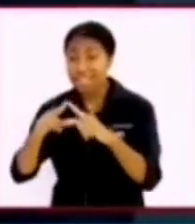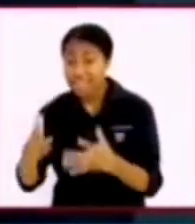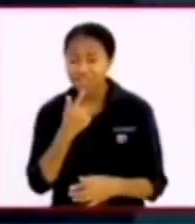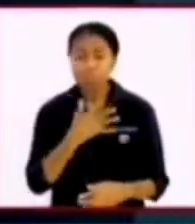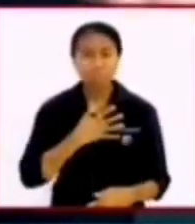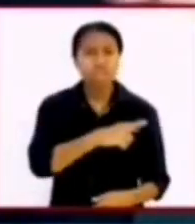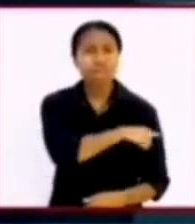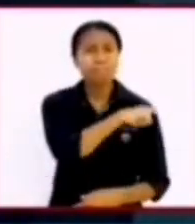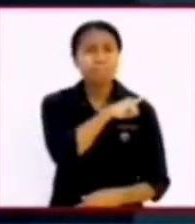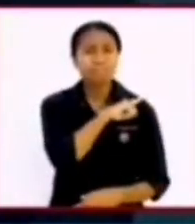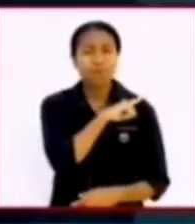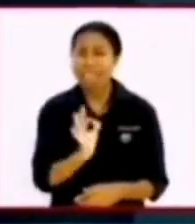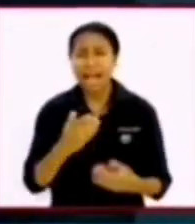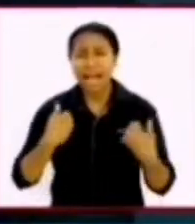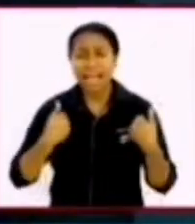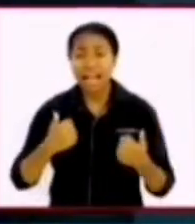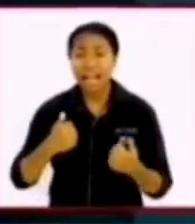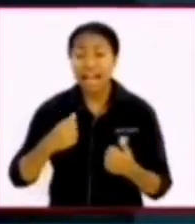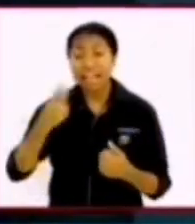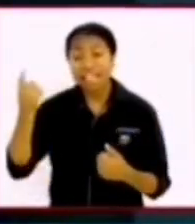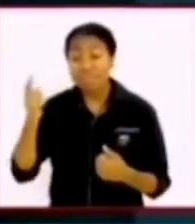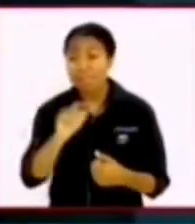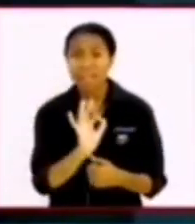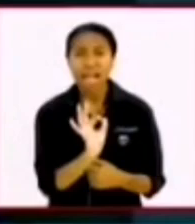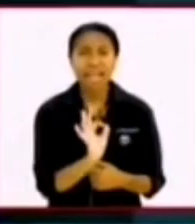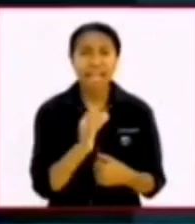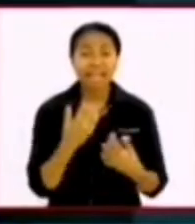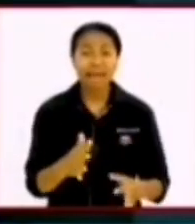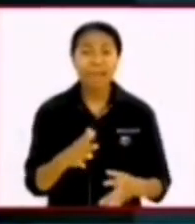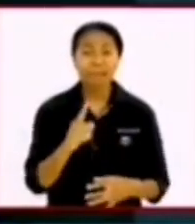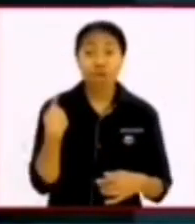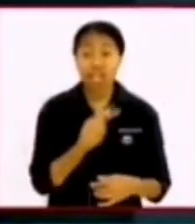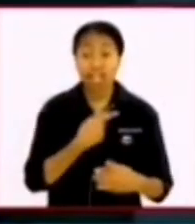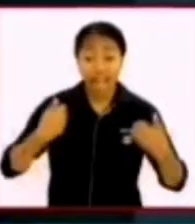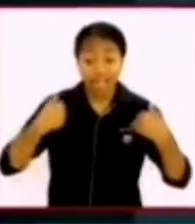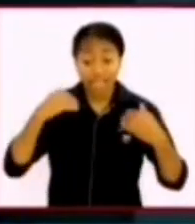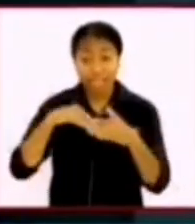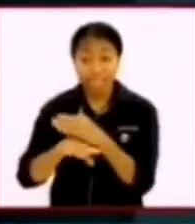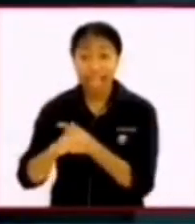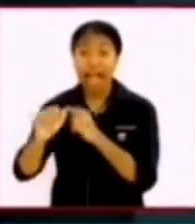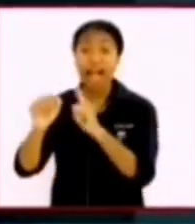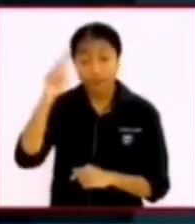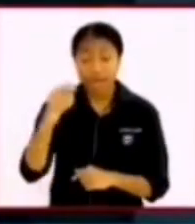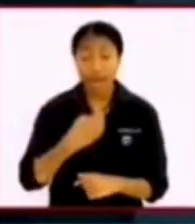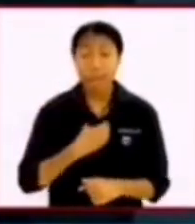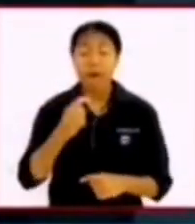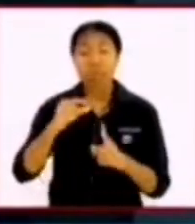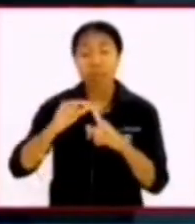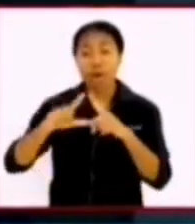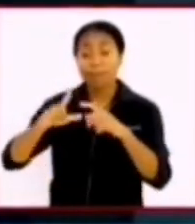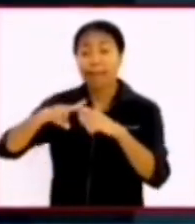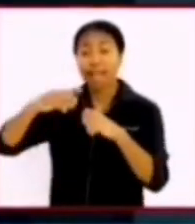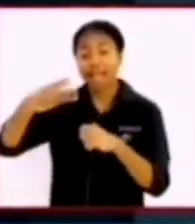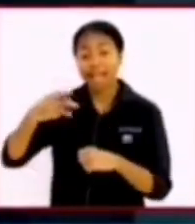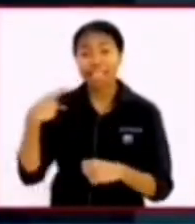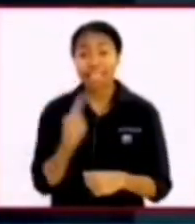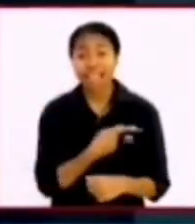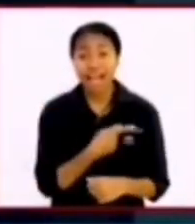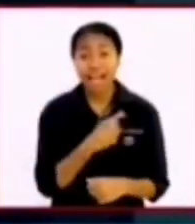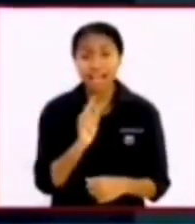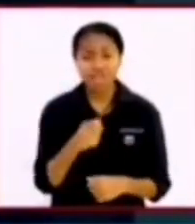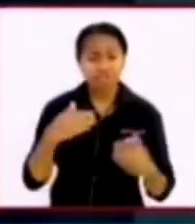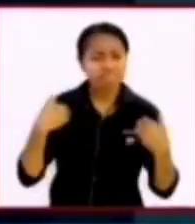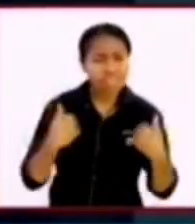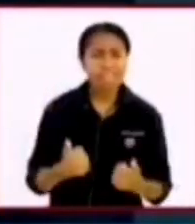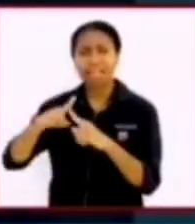kelebihan tidak ada keistimewaan tapi jikalau kita ada di tangan Tuhan dan dia mau memakai kita maka kita bisa dipakai menjadi alat